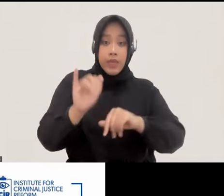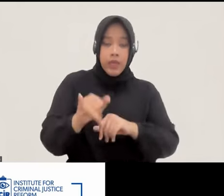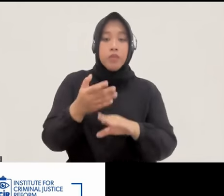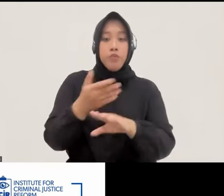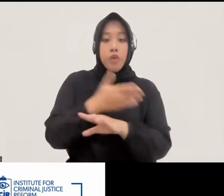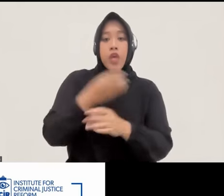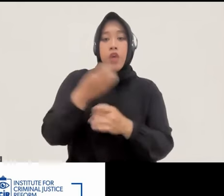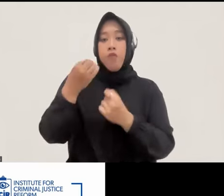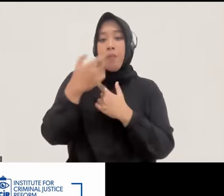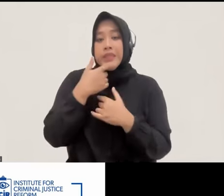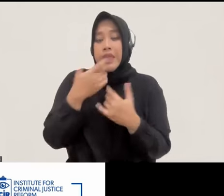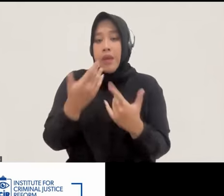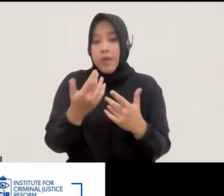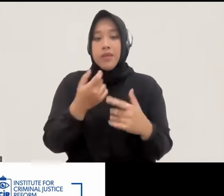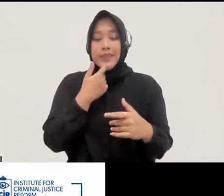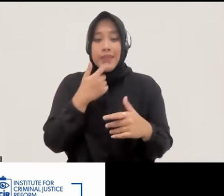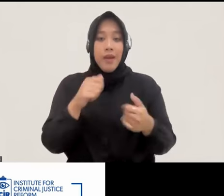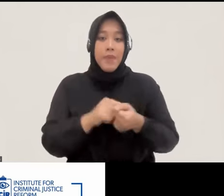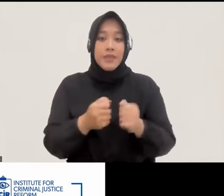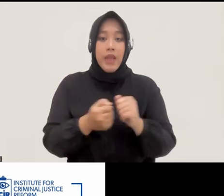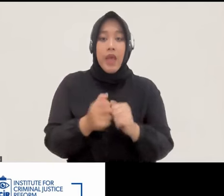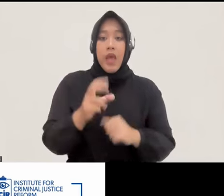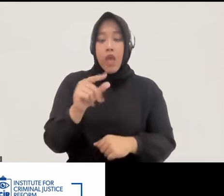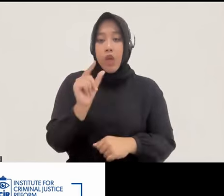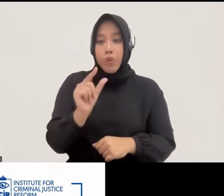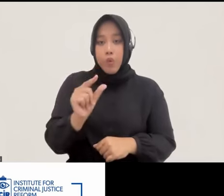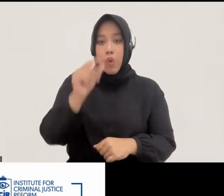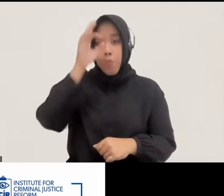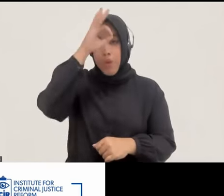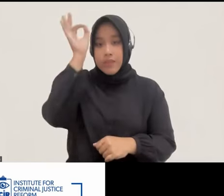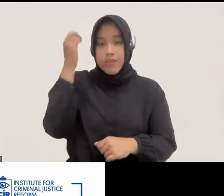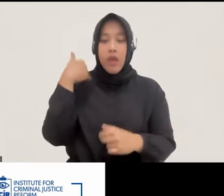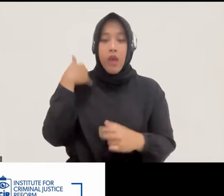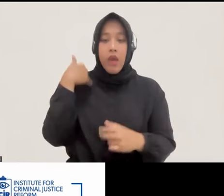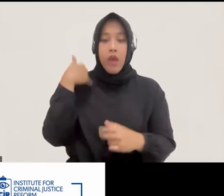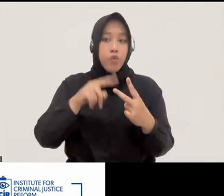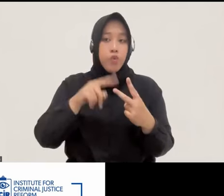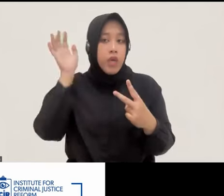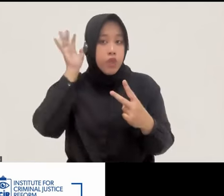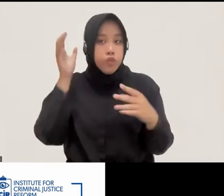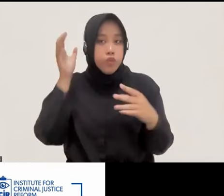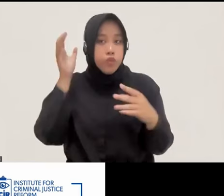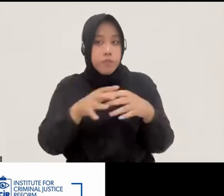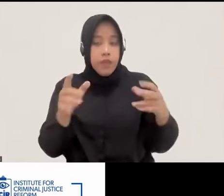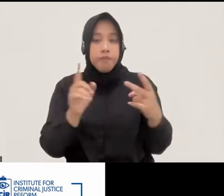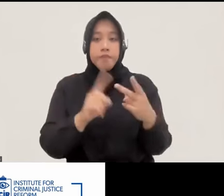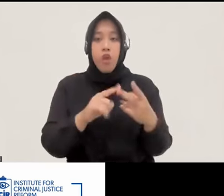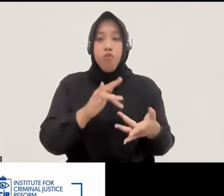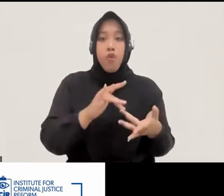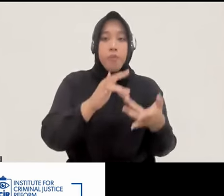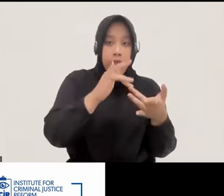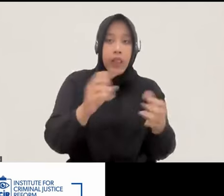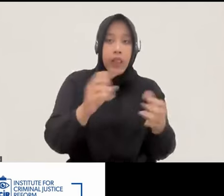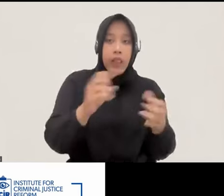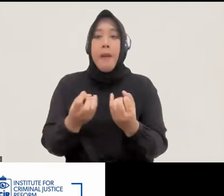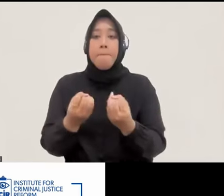bahwa problem dari RUU Polri ini ada dua isu besar, yaitu dari sisi formil dan juga dari sisi materialnya.